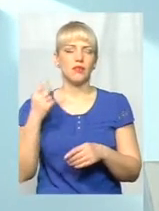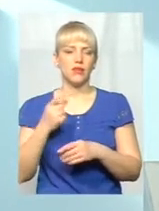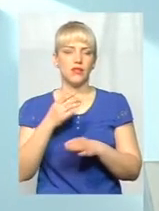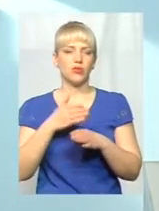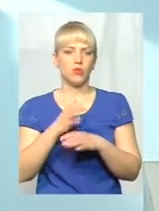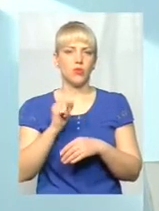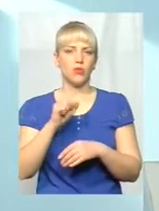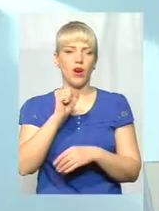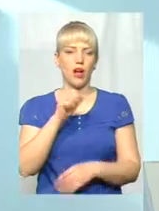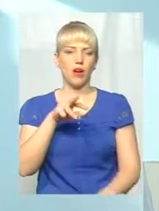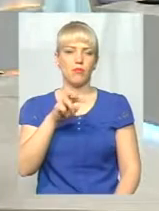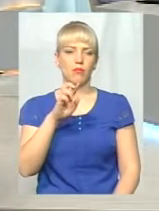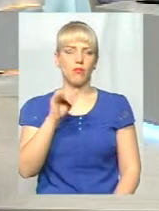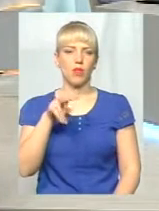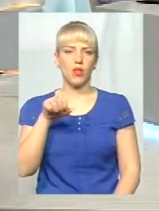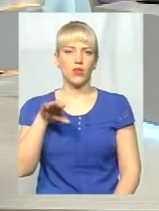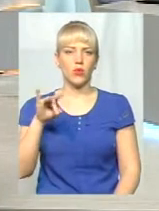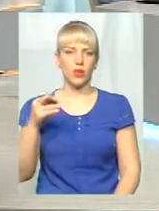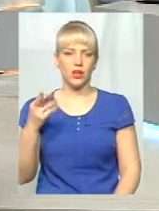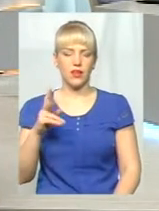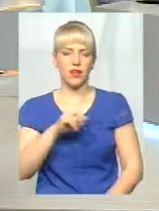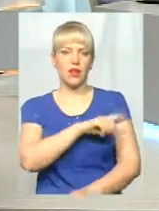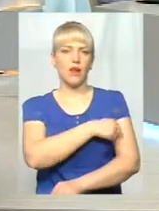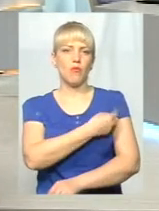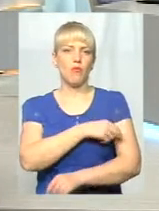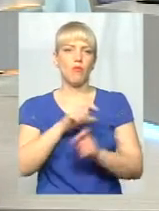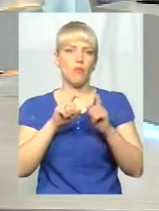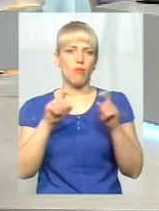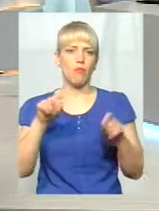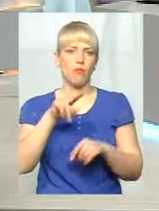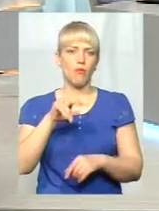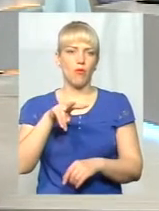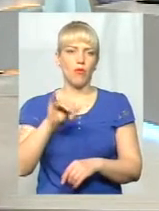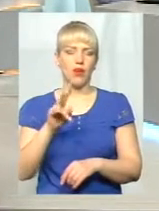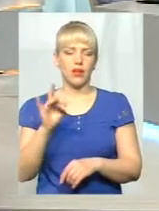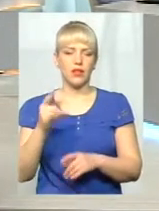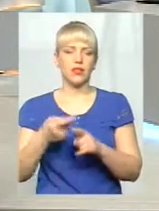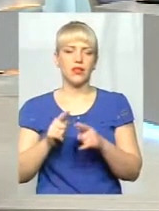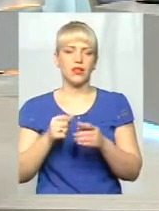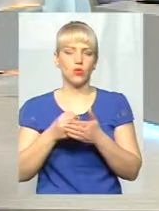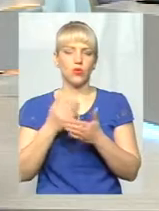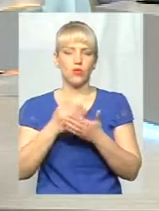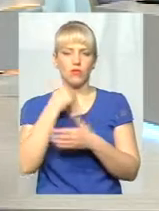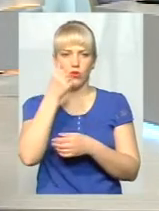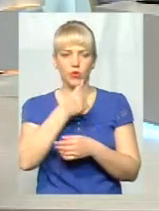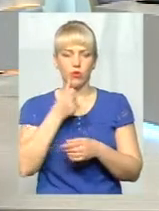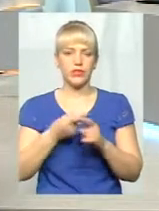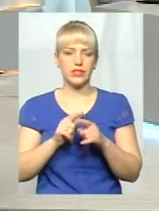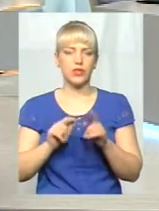амбулаторіях, і в поліклініках. До нового року процес буде продовжений до січня місяця